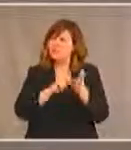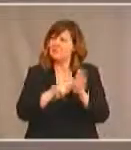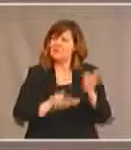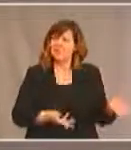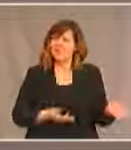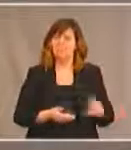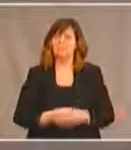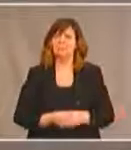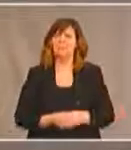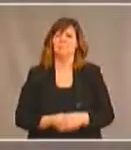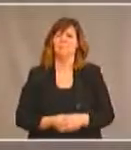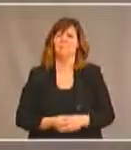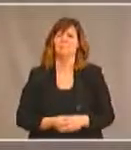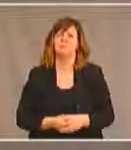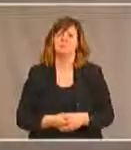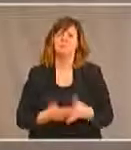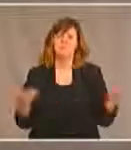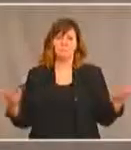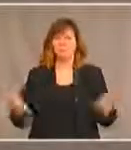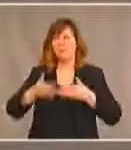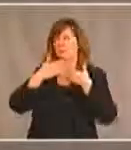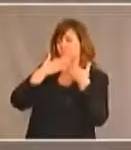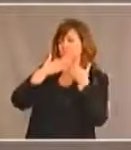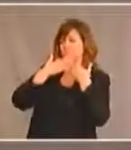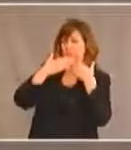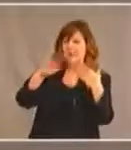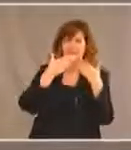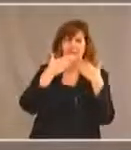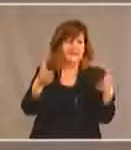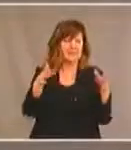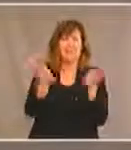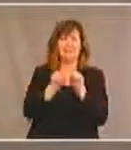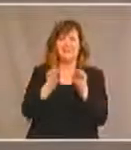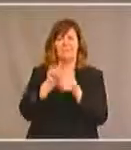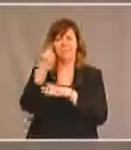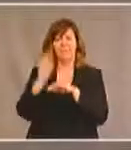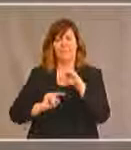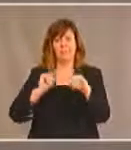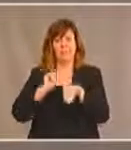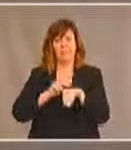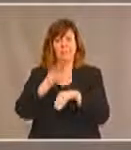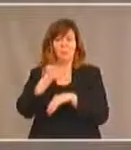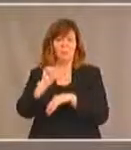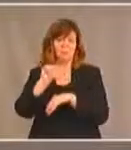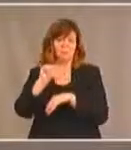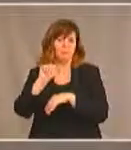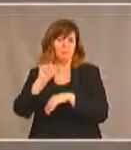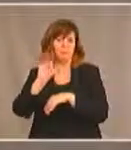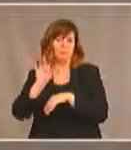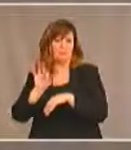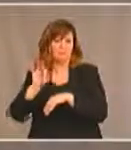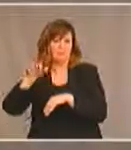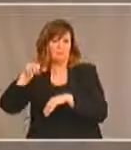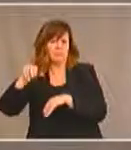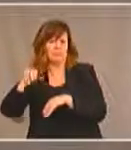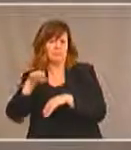Je remercie l'Assemblée des Premières Nations pour nous avoir donné cette occasion de nous